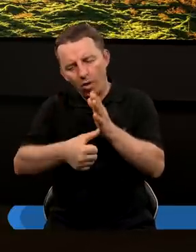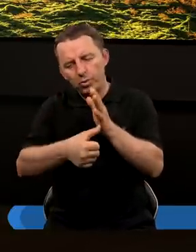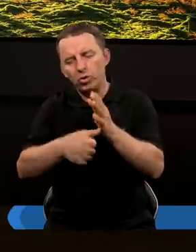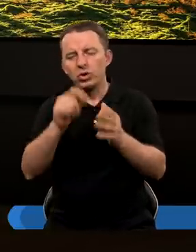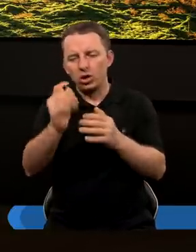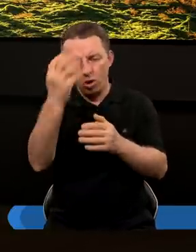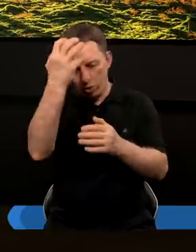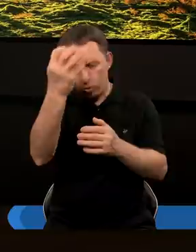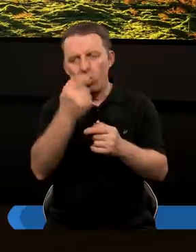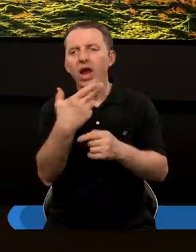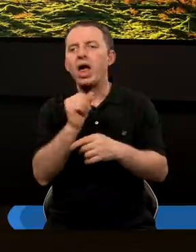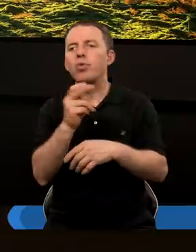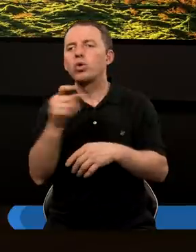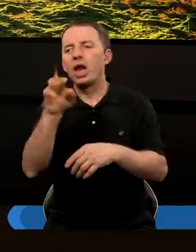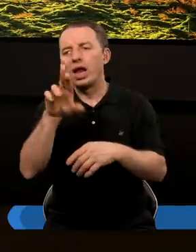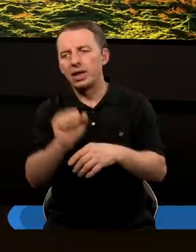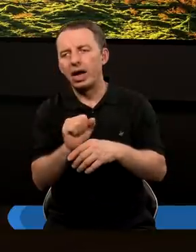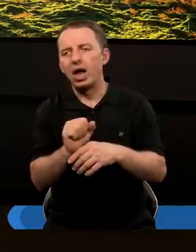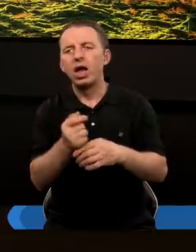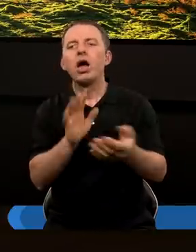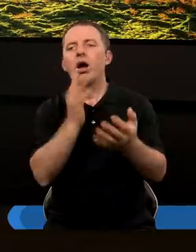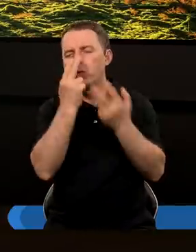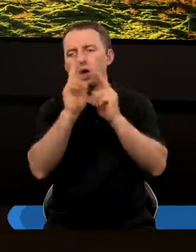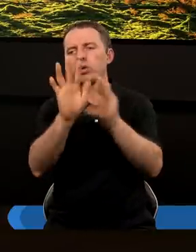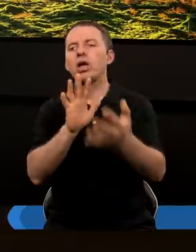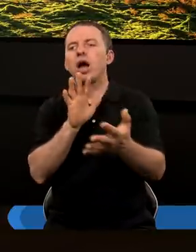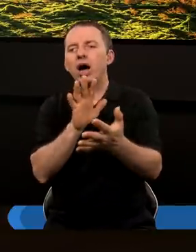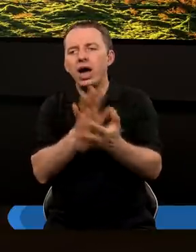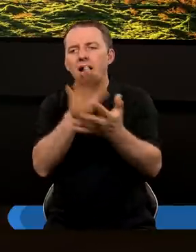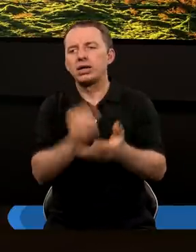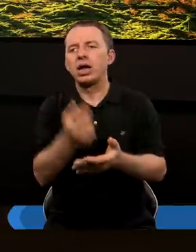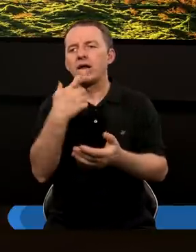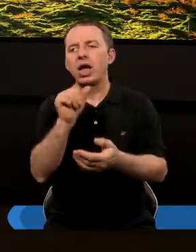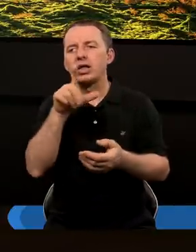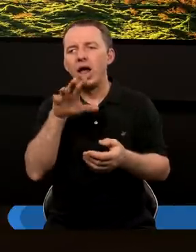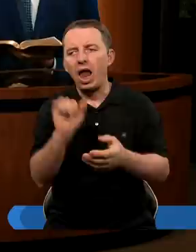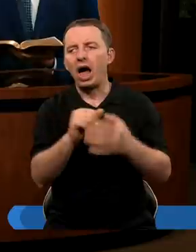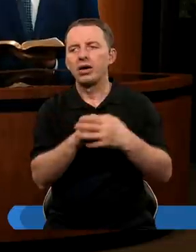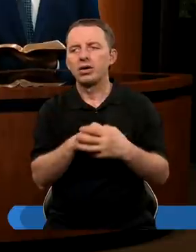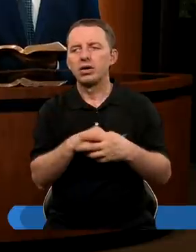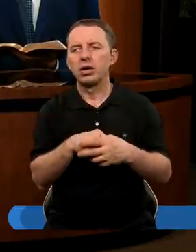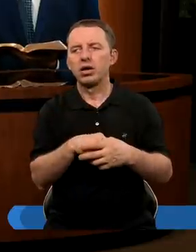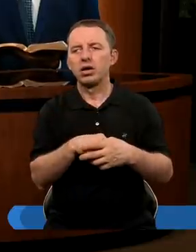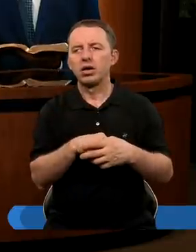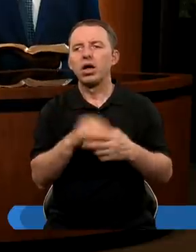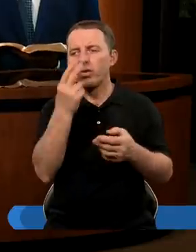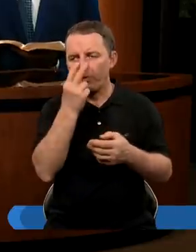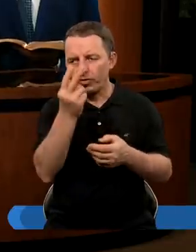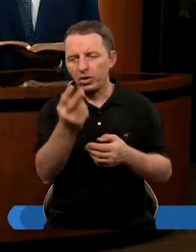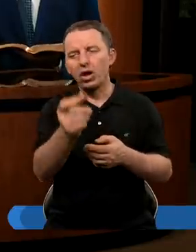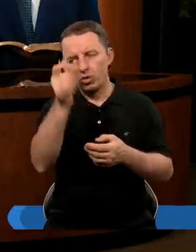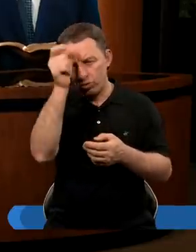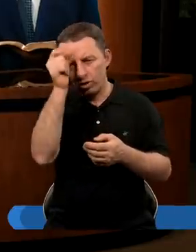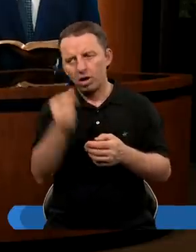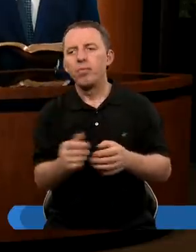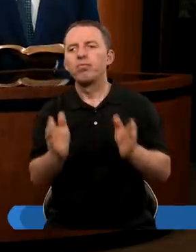króla Nebukatnesara. Jak ten rozdział ukazuje charakter Daniela? Przede wszystkim widzimy